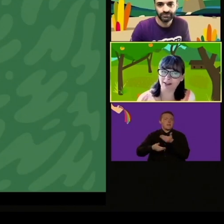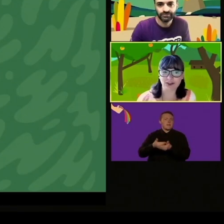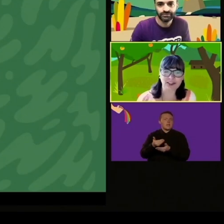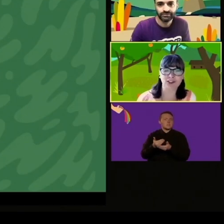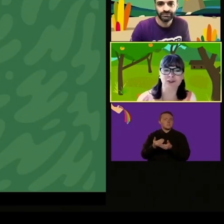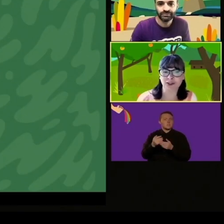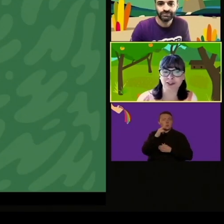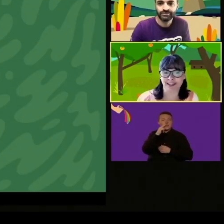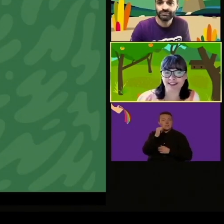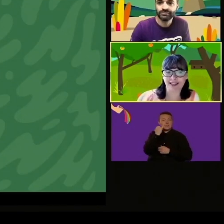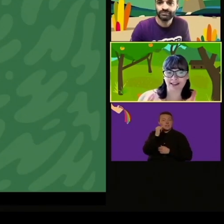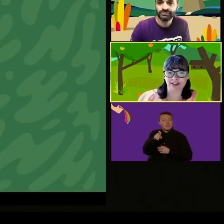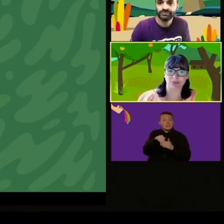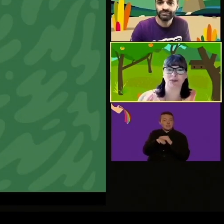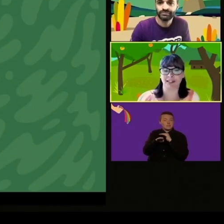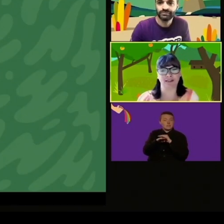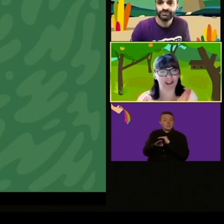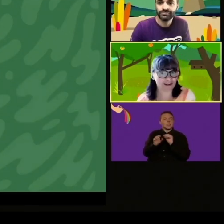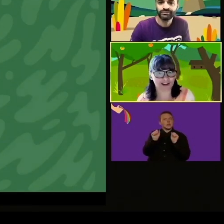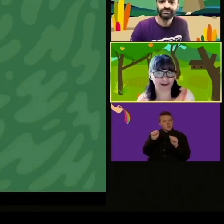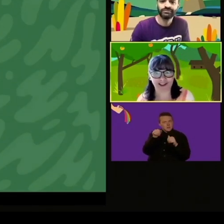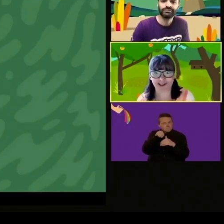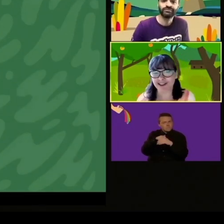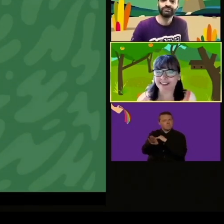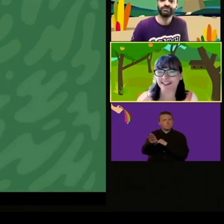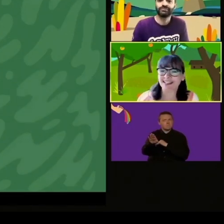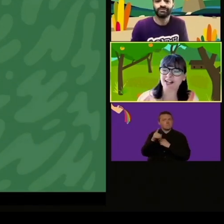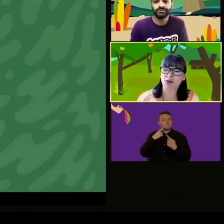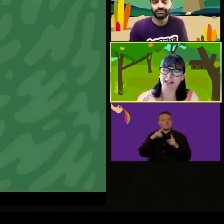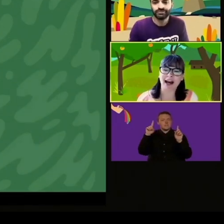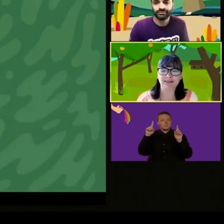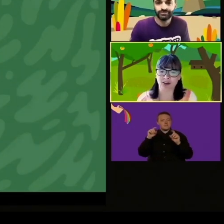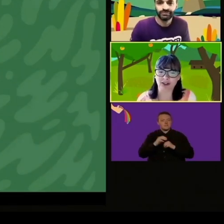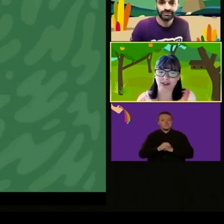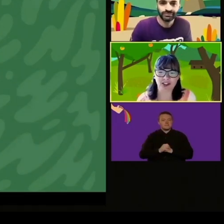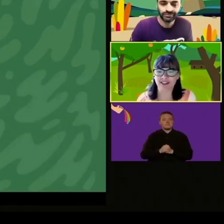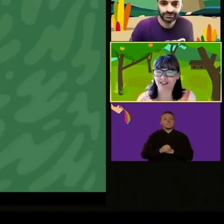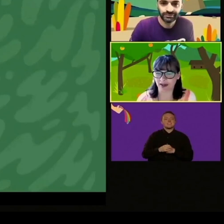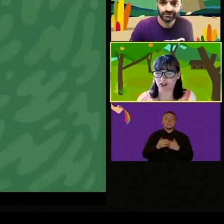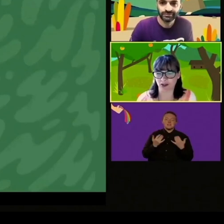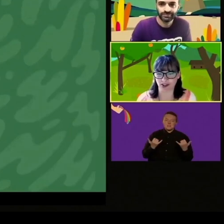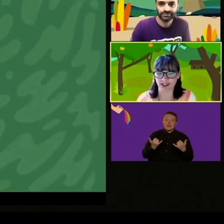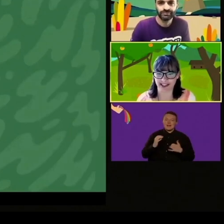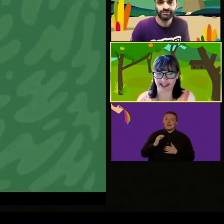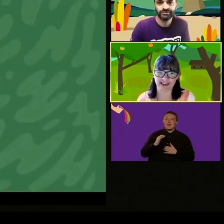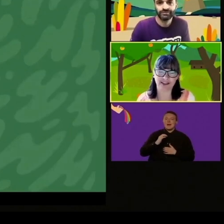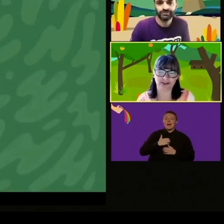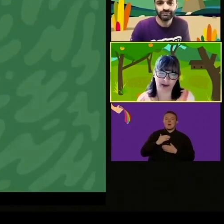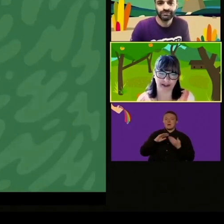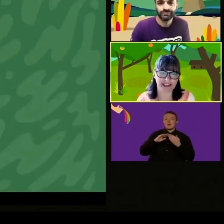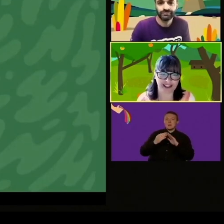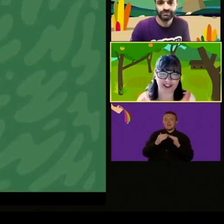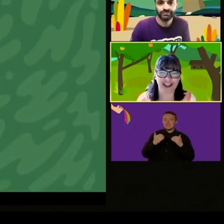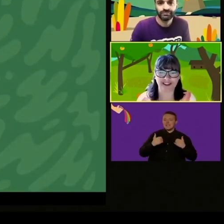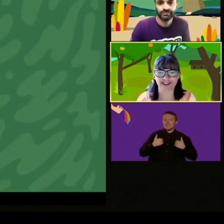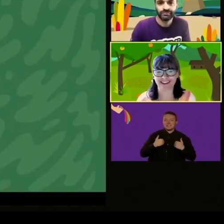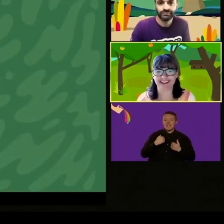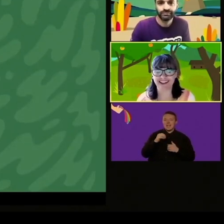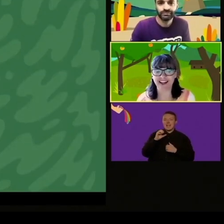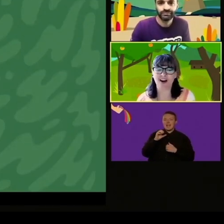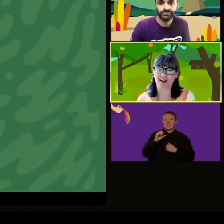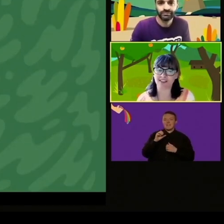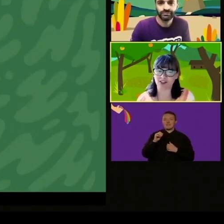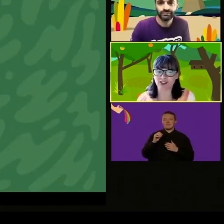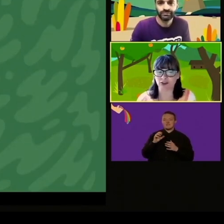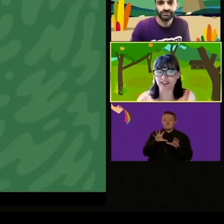educatori e con questi possiamo condividere diverse risorse con gli alunni e i professori e il Junior Connect